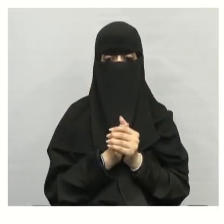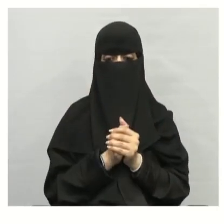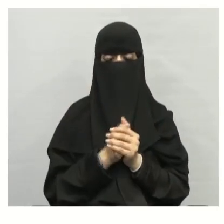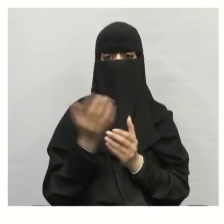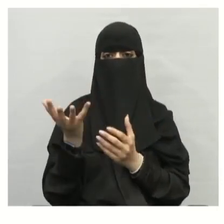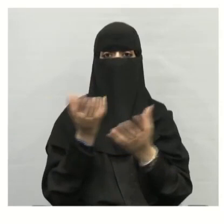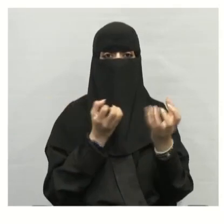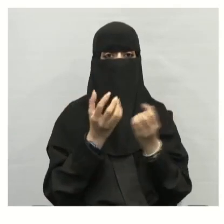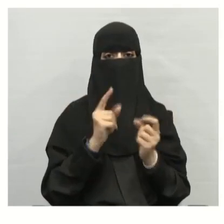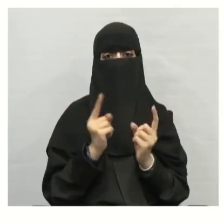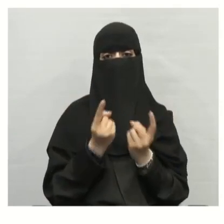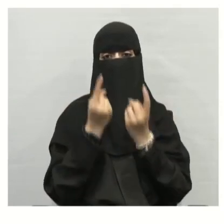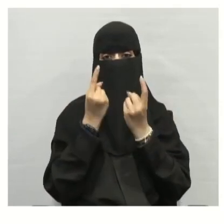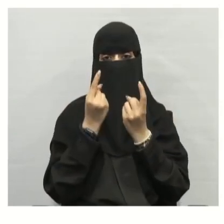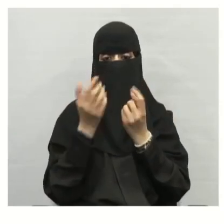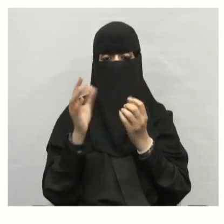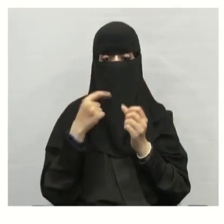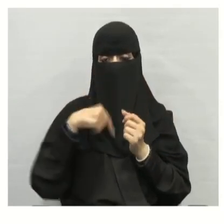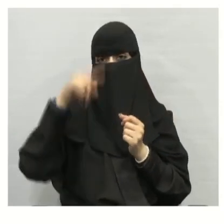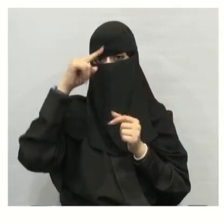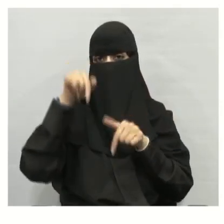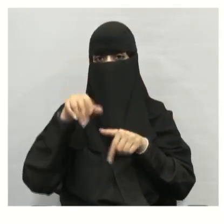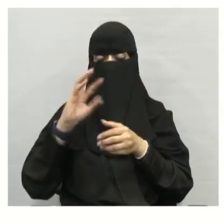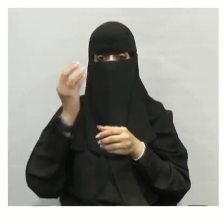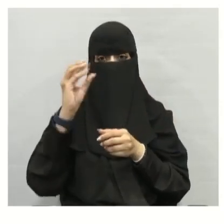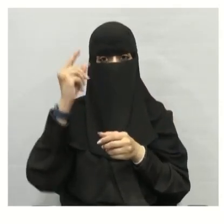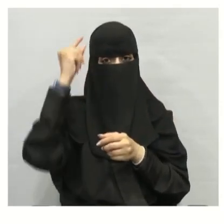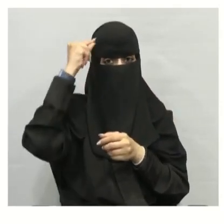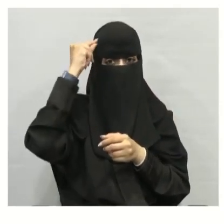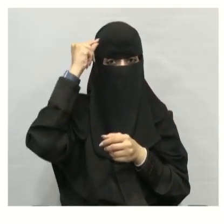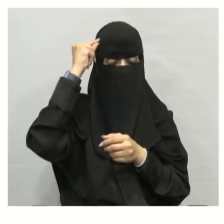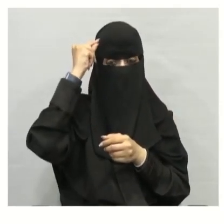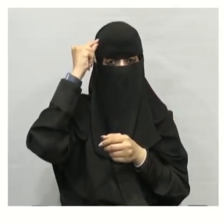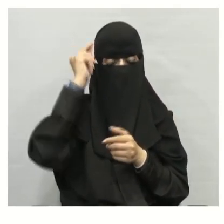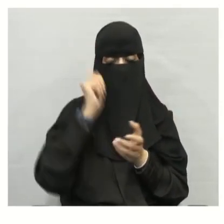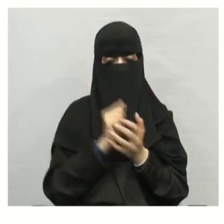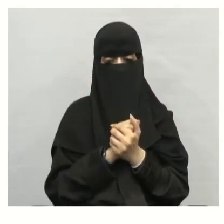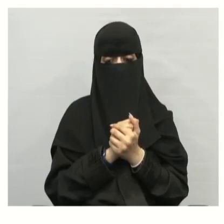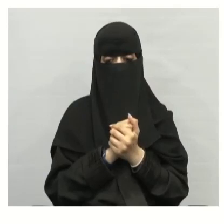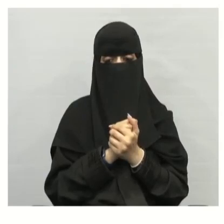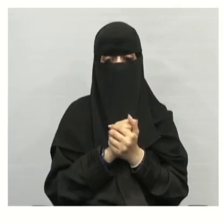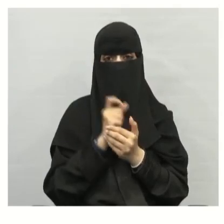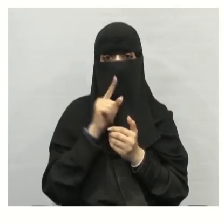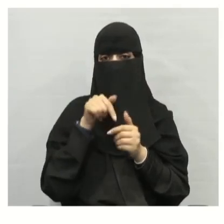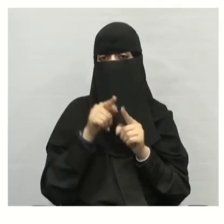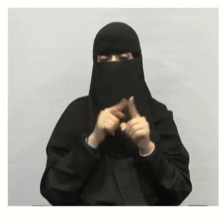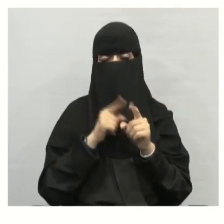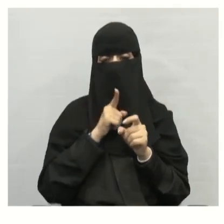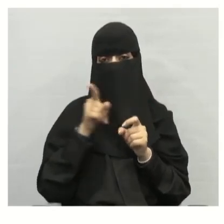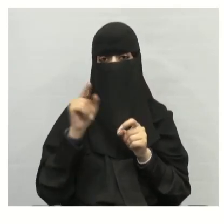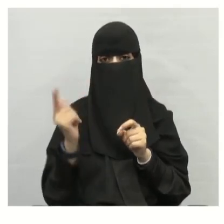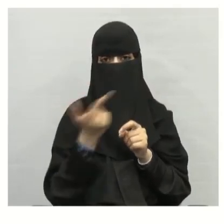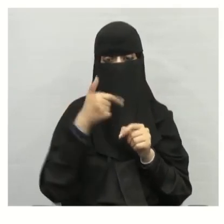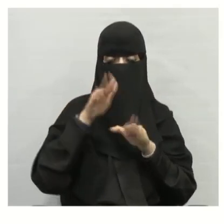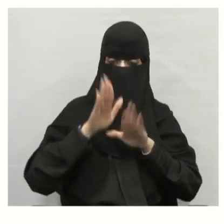ننتقل الآن إلى الموارد الطبيعية مثل ما نشاهد في هذه الصورة ما هي الموارد الطبيعية؟ هي الأشياء